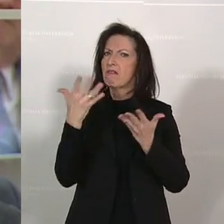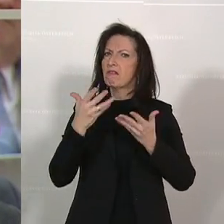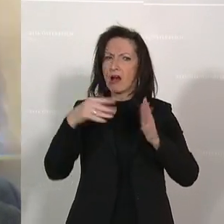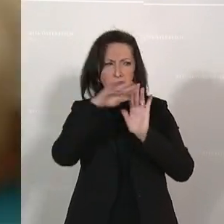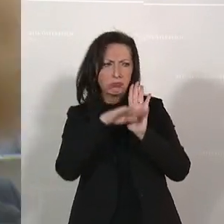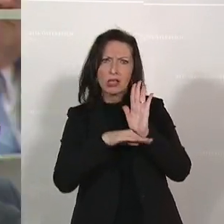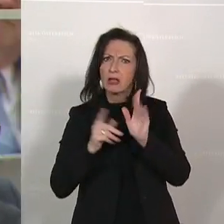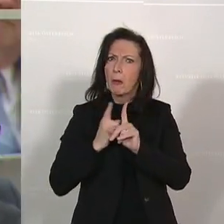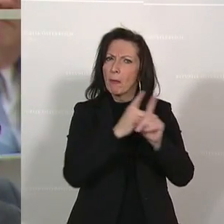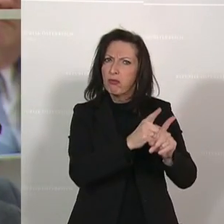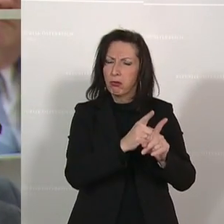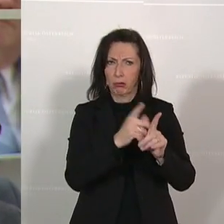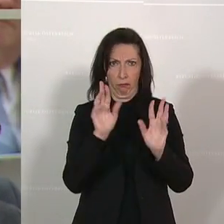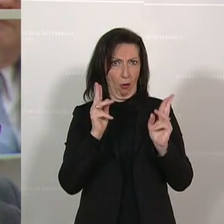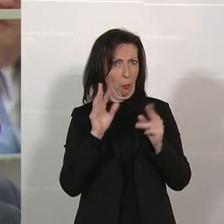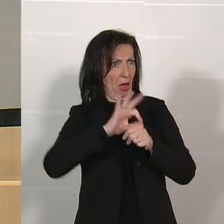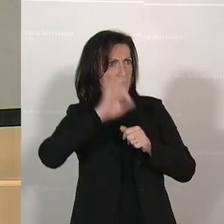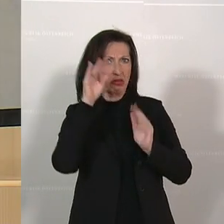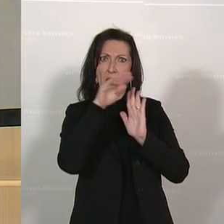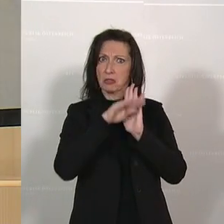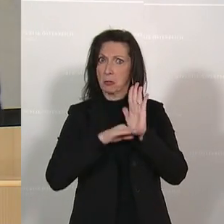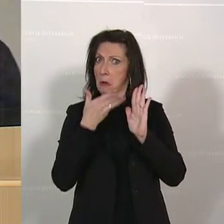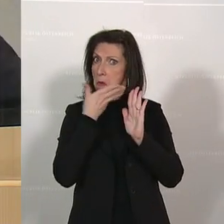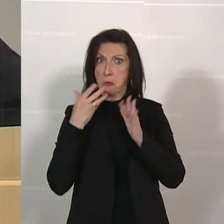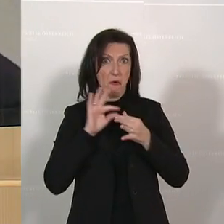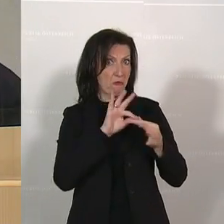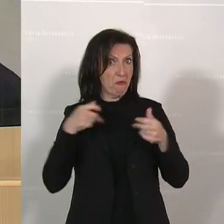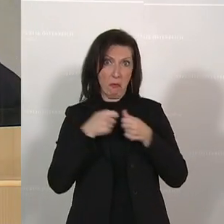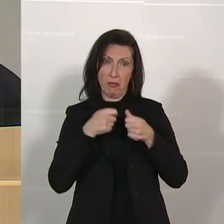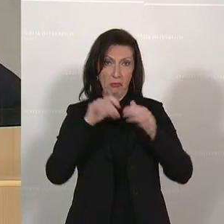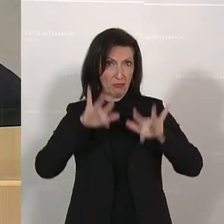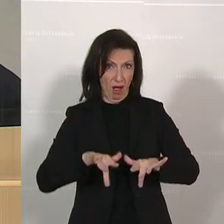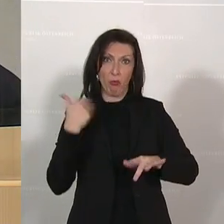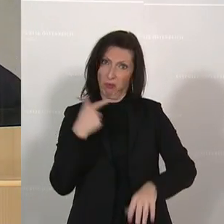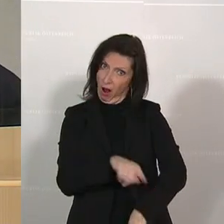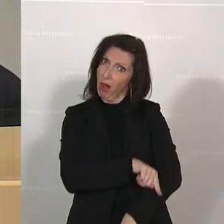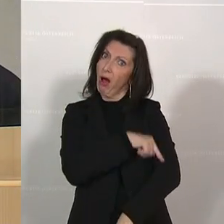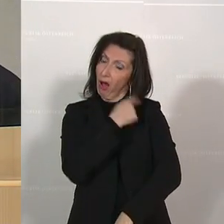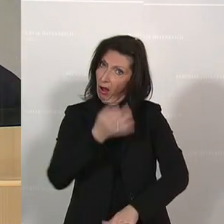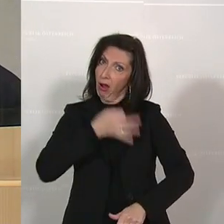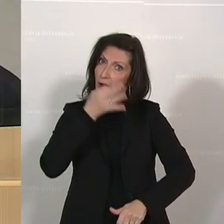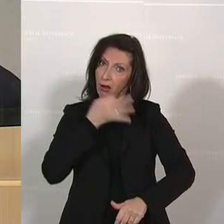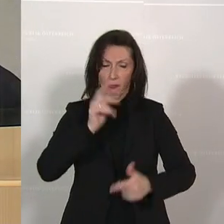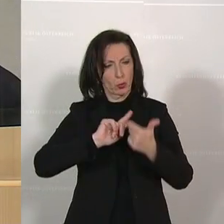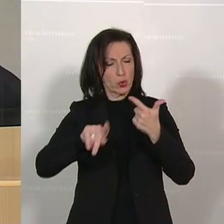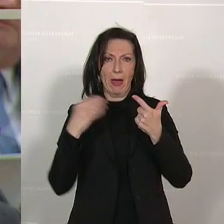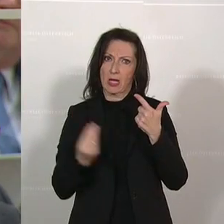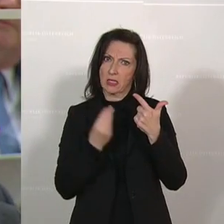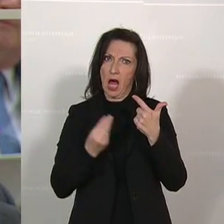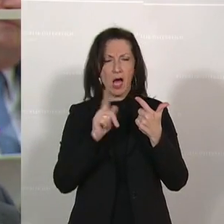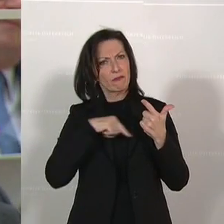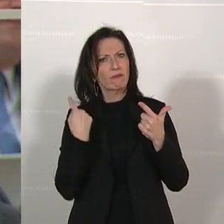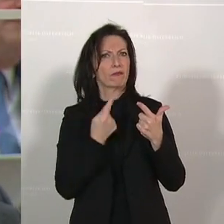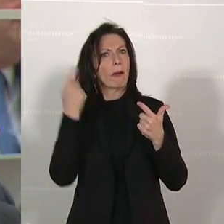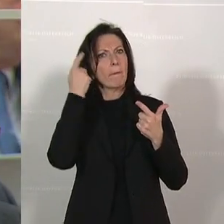mit der Tagesordnung in keinem Zusammenhang stand und auch relativ lang gedauert hat. Und zweitens sind wir der